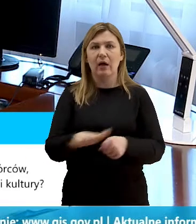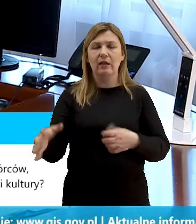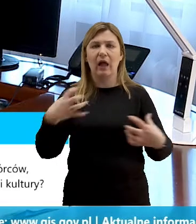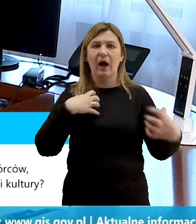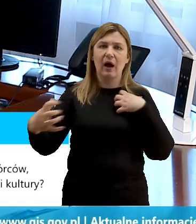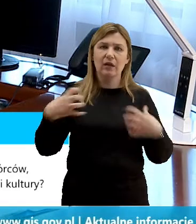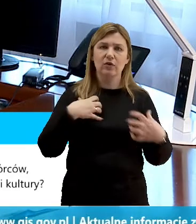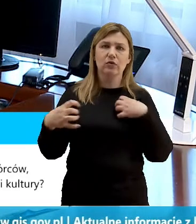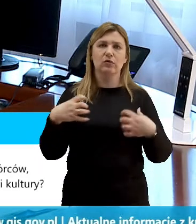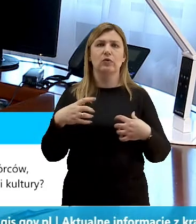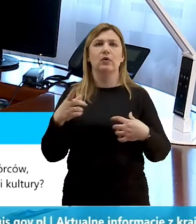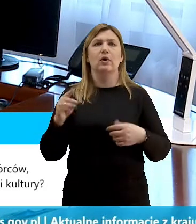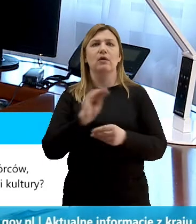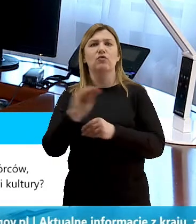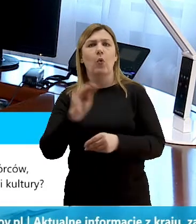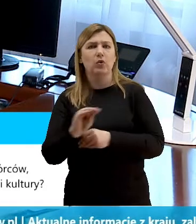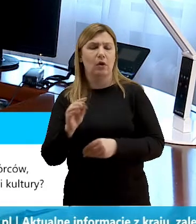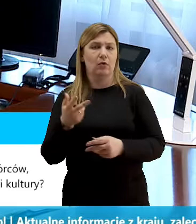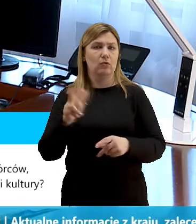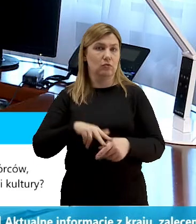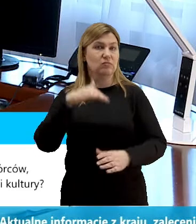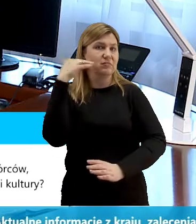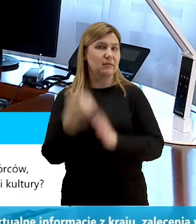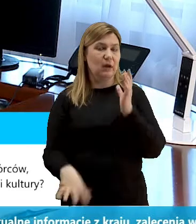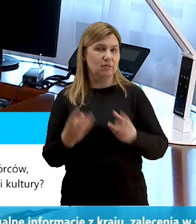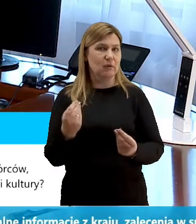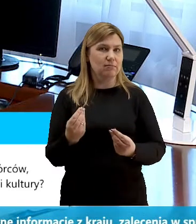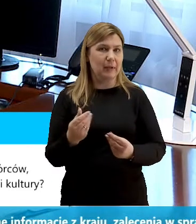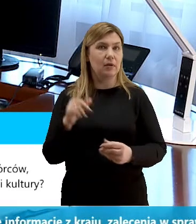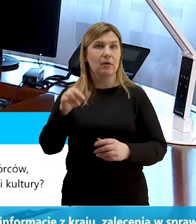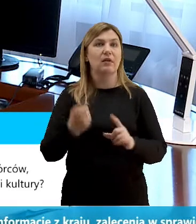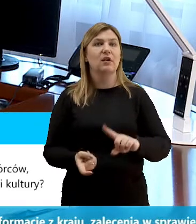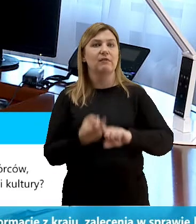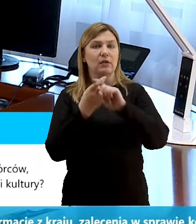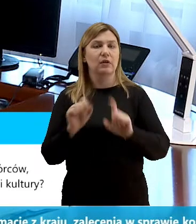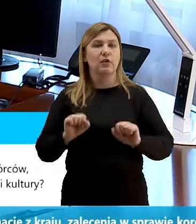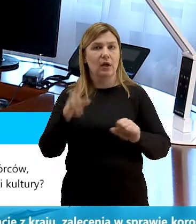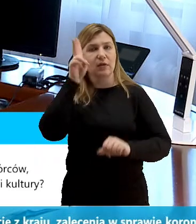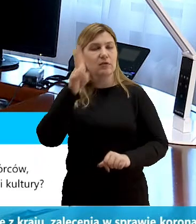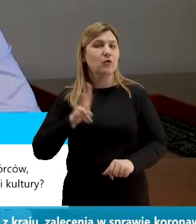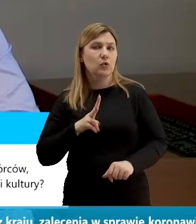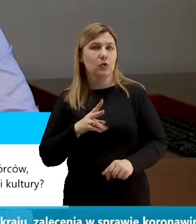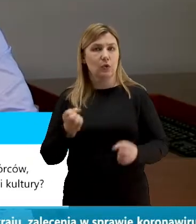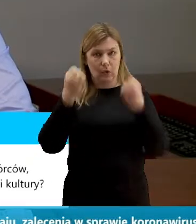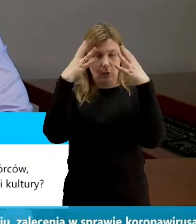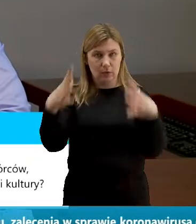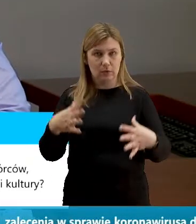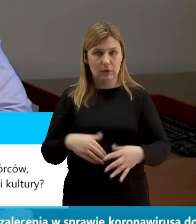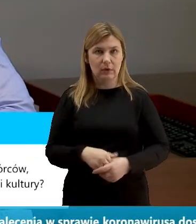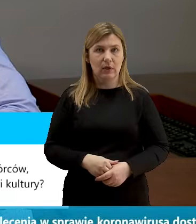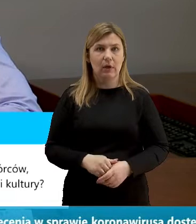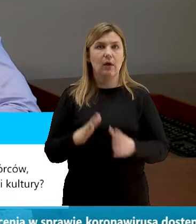instruktorów którzy utracili przychody z powodu zawieszenia działalności instytucji kultury proszę państwa